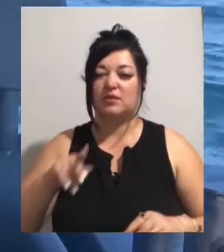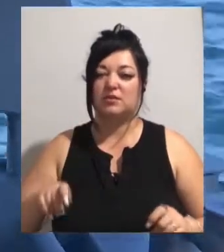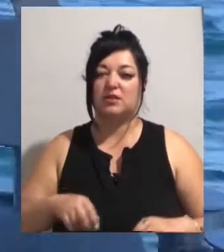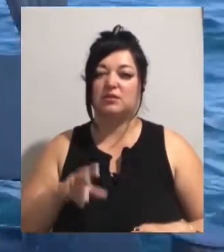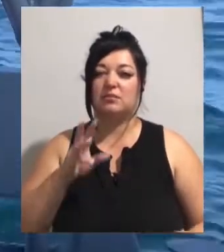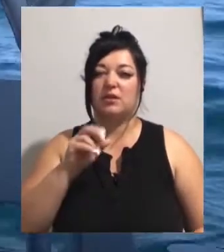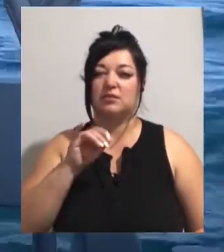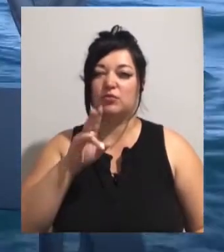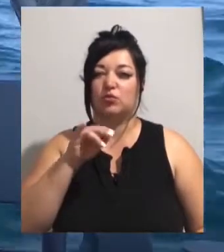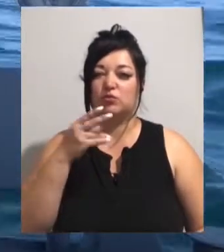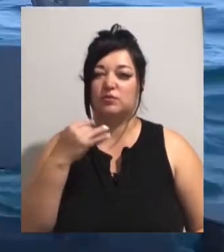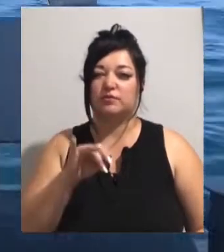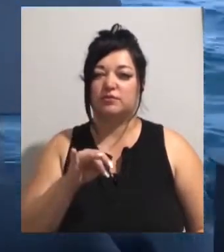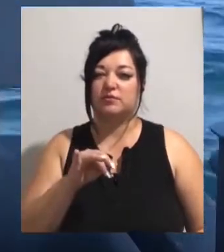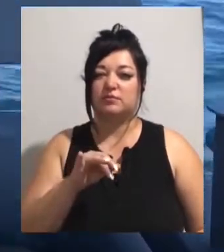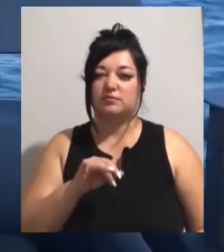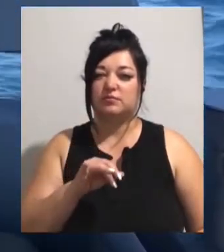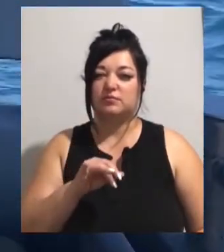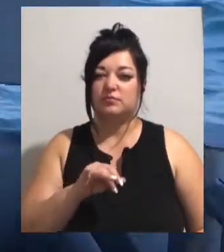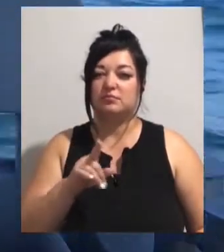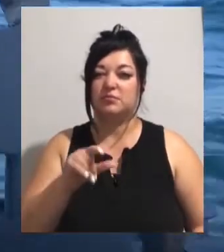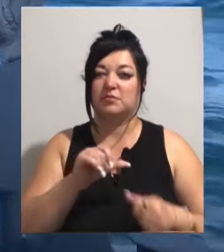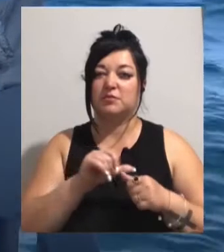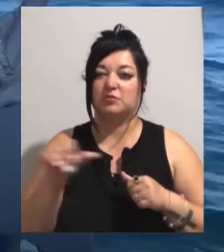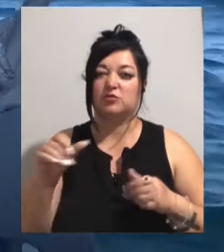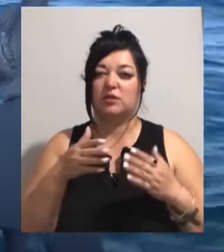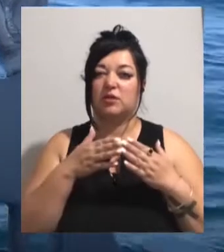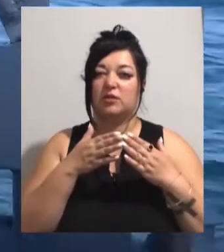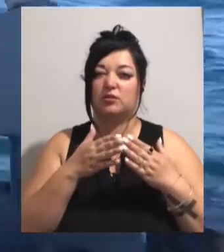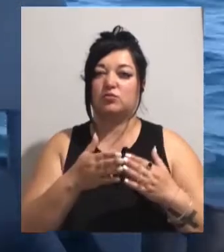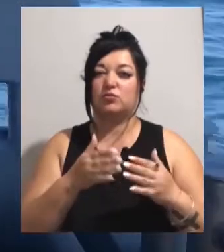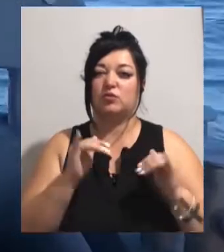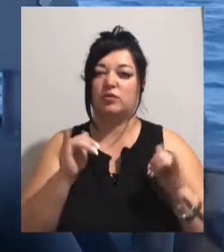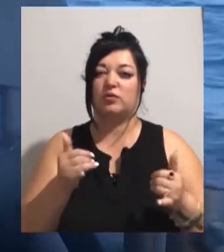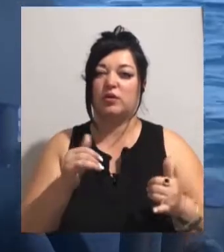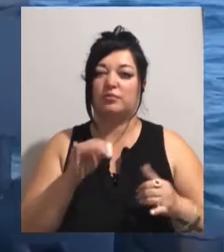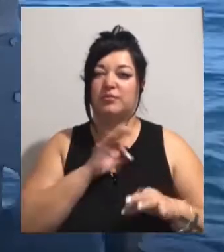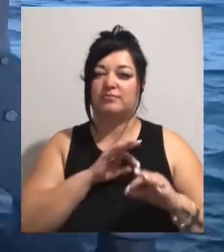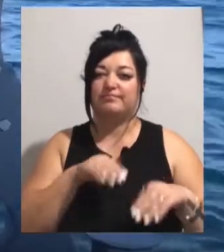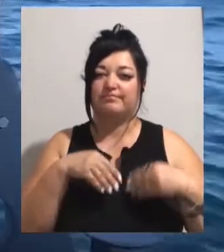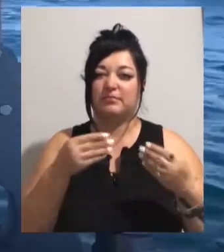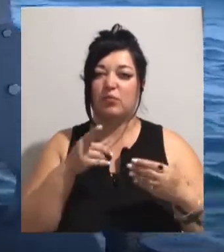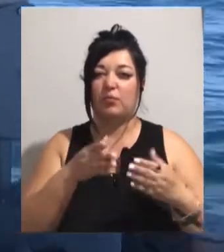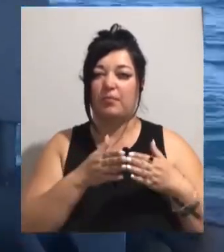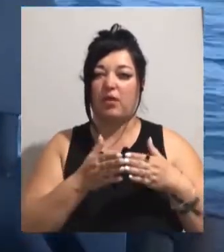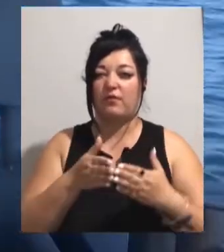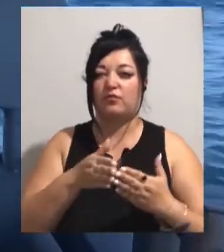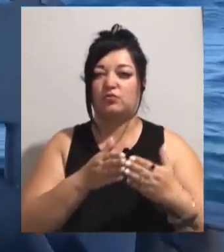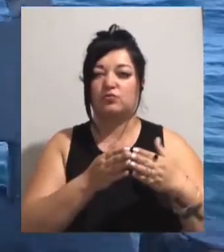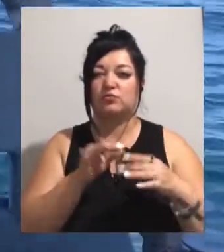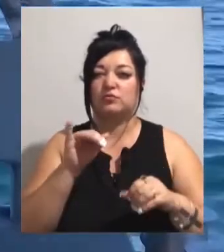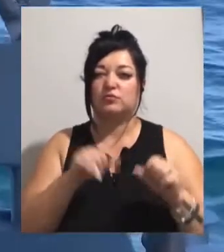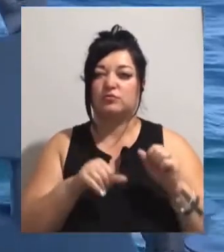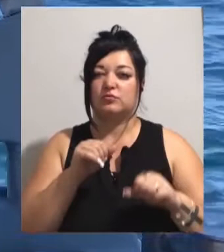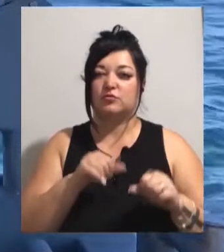плавкрани, між ними зажато безпосередньо судно для придачі йому плавучісті та для унеможливлення його